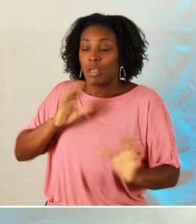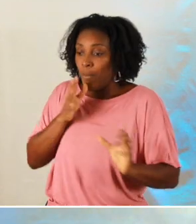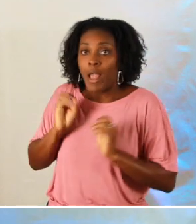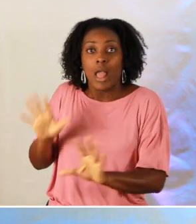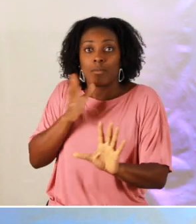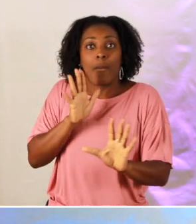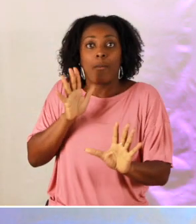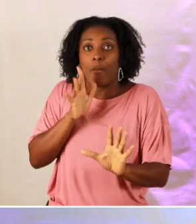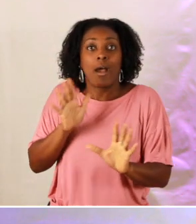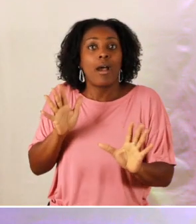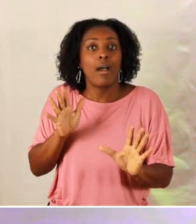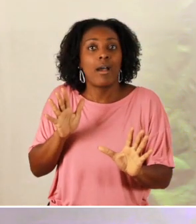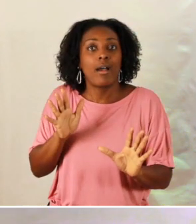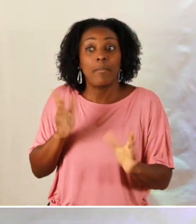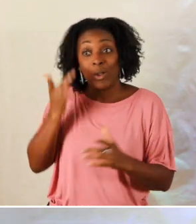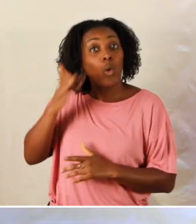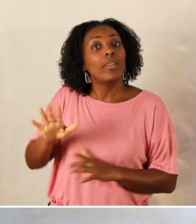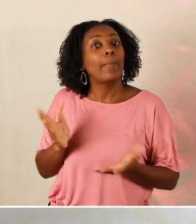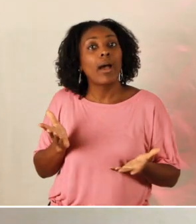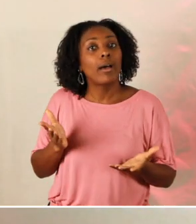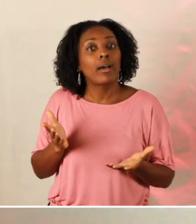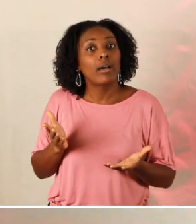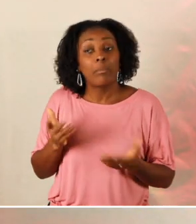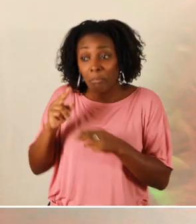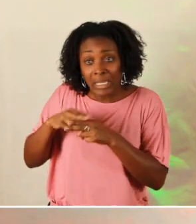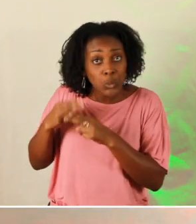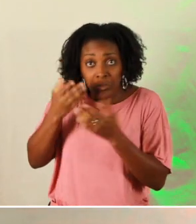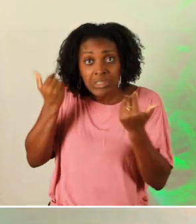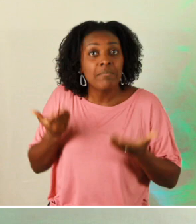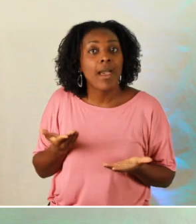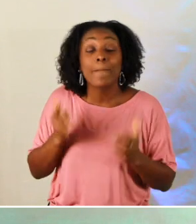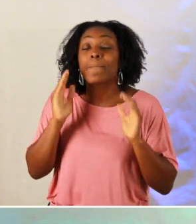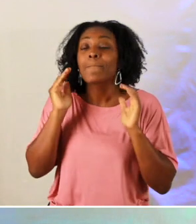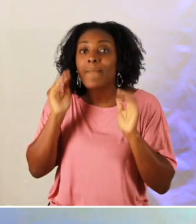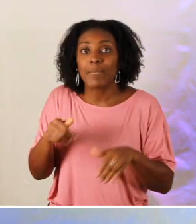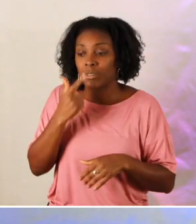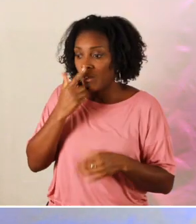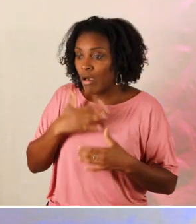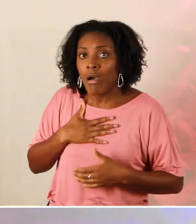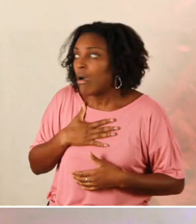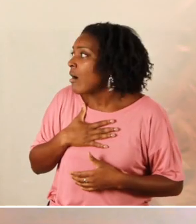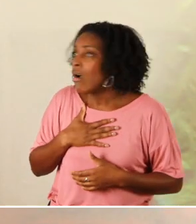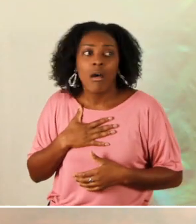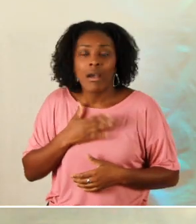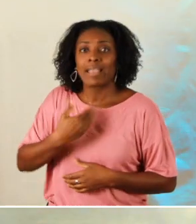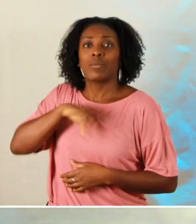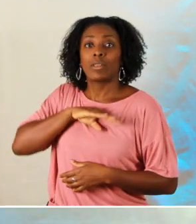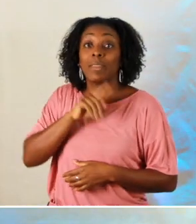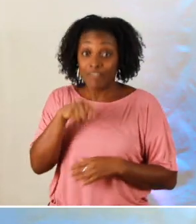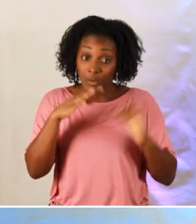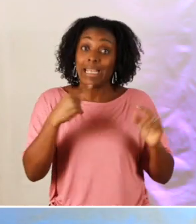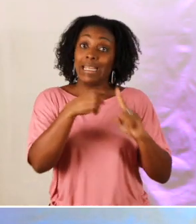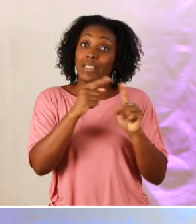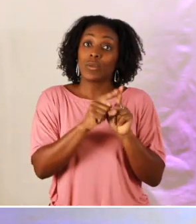de cette personne là pourtant il ne le connaissait pas et que c'est même pas son prénom mais il s'est senti responsable de lui l'église doit se